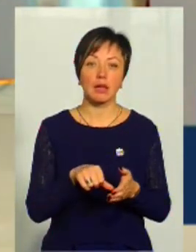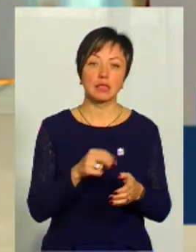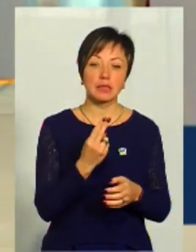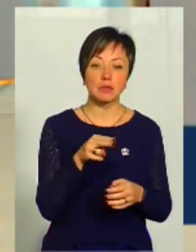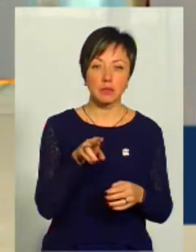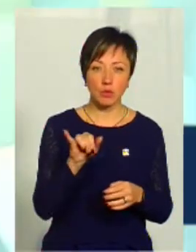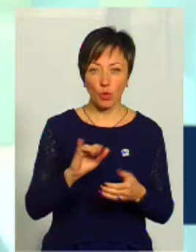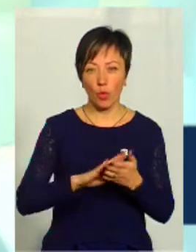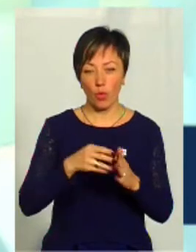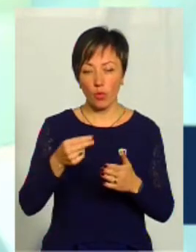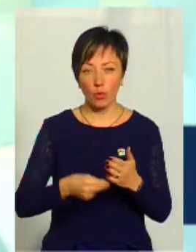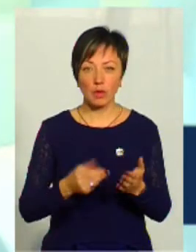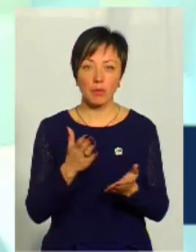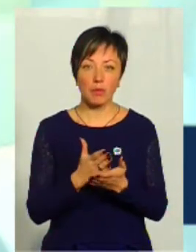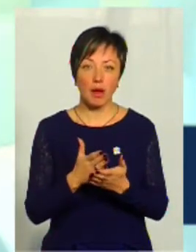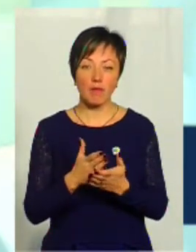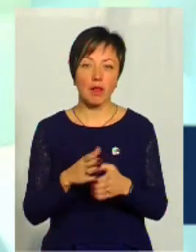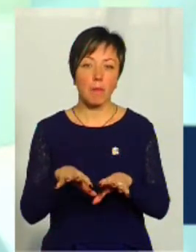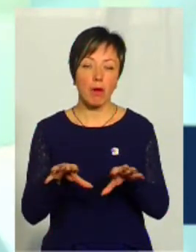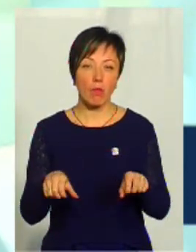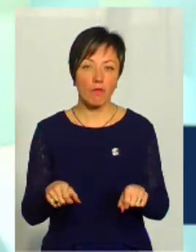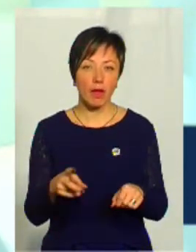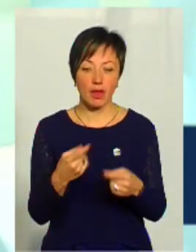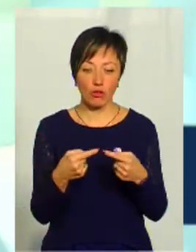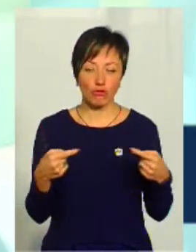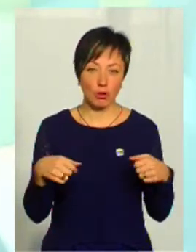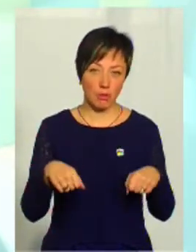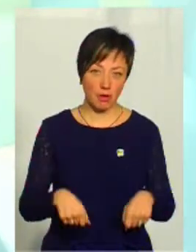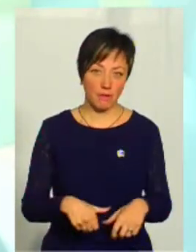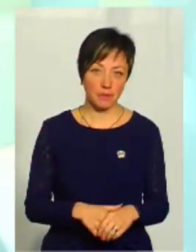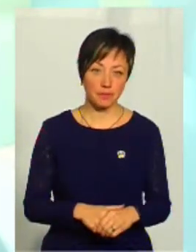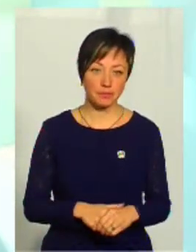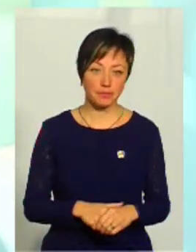-правових угод, набувати майнових і немайнових прав,